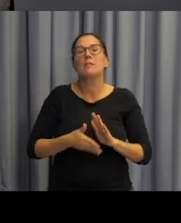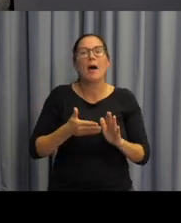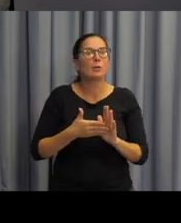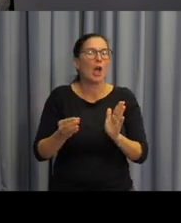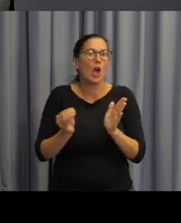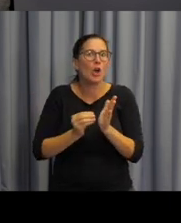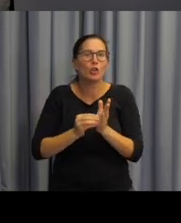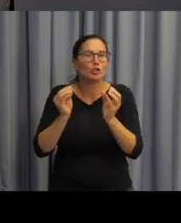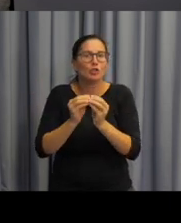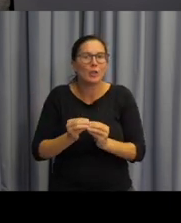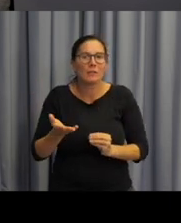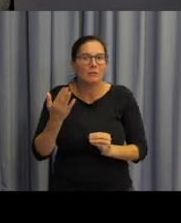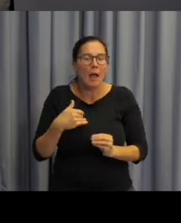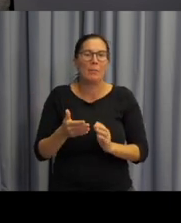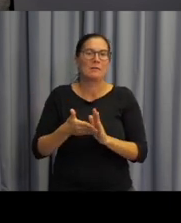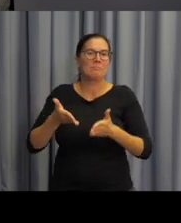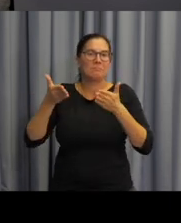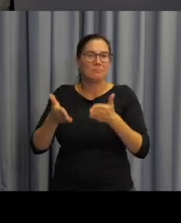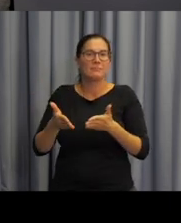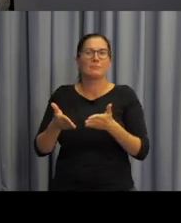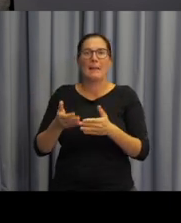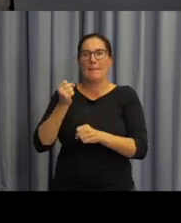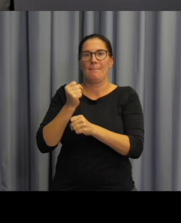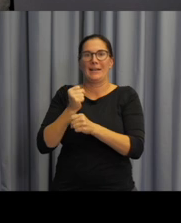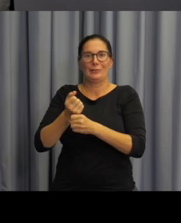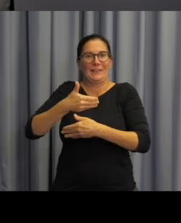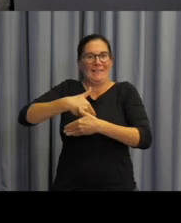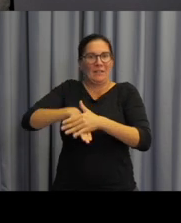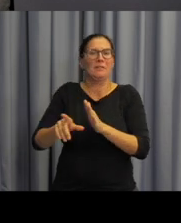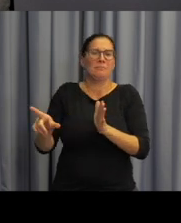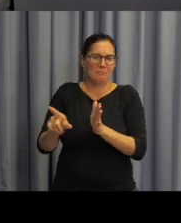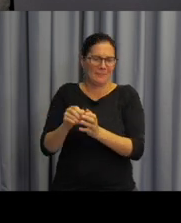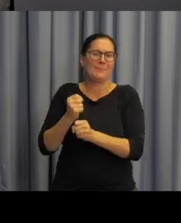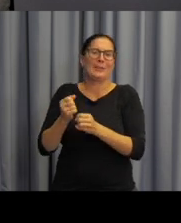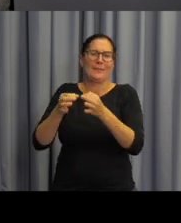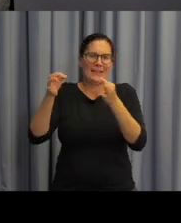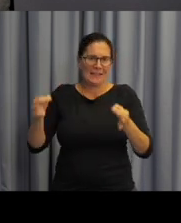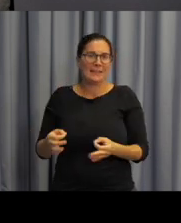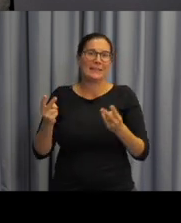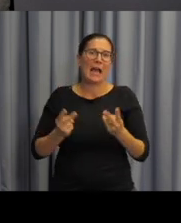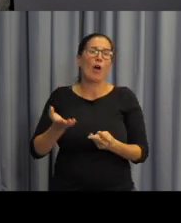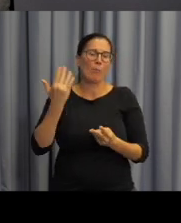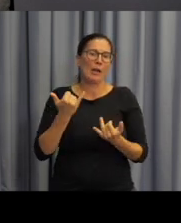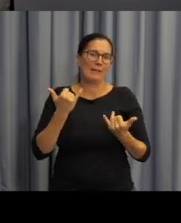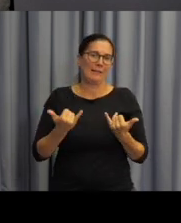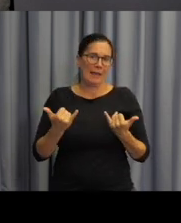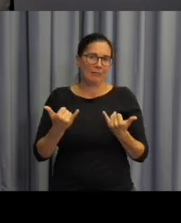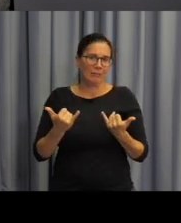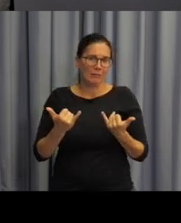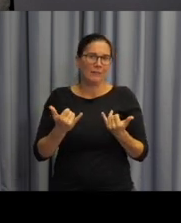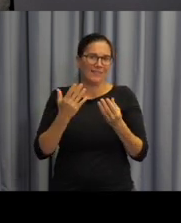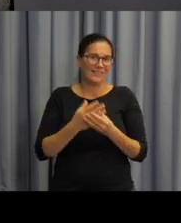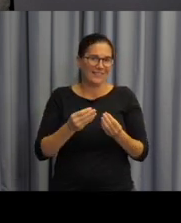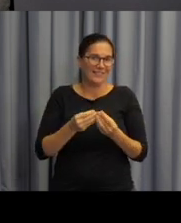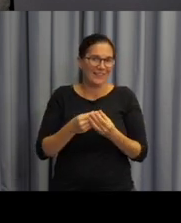Například, pokud mohou jmenovat, by se jednalo o pracovní videa spojená s pracovními listy, podobně jak o nich hovořila